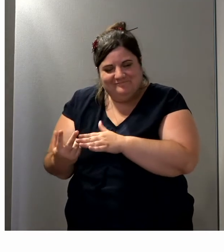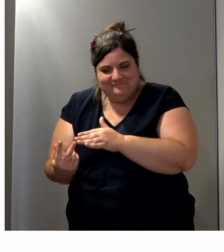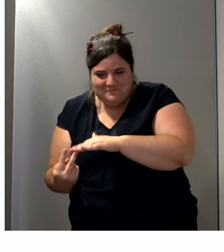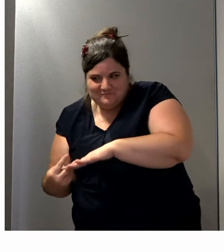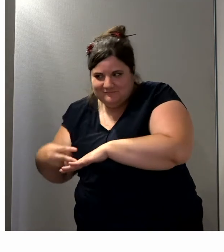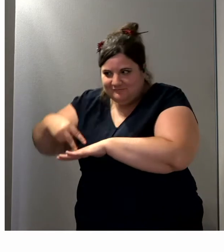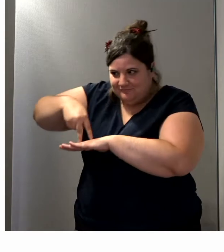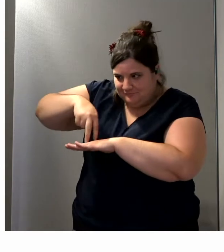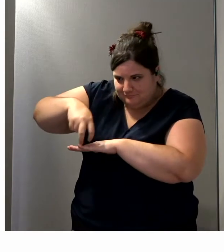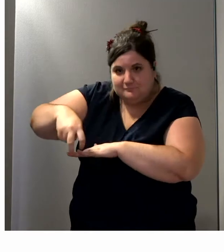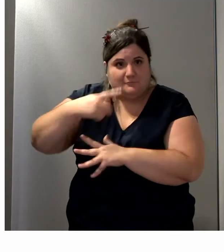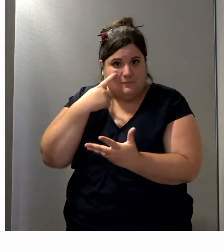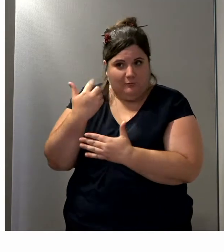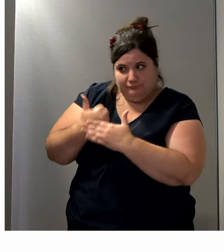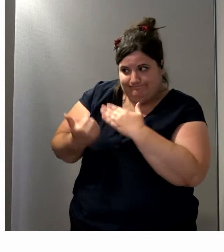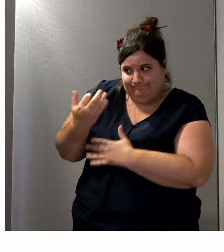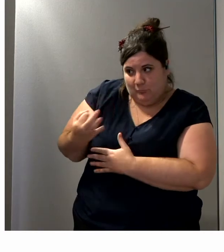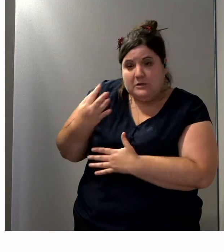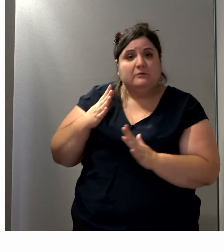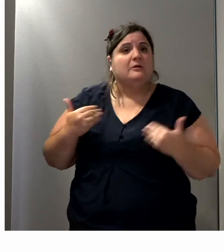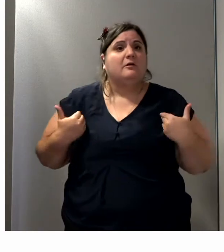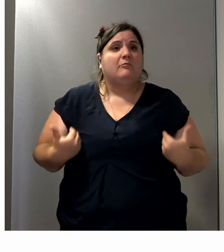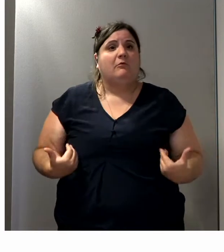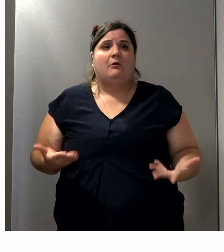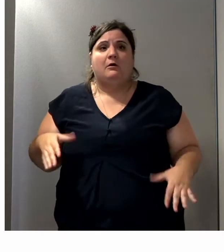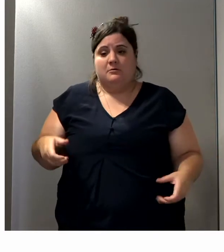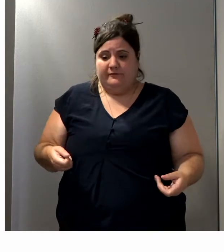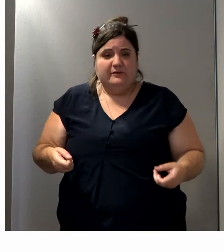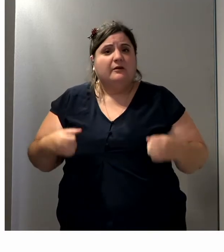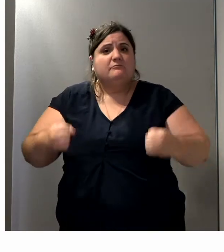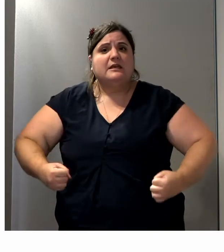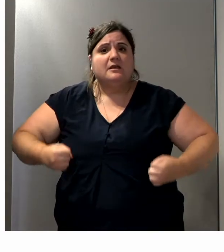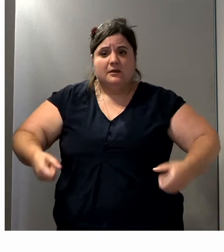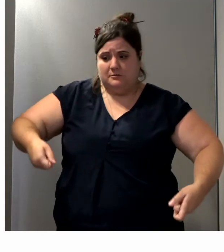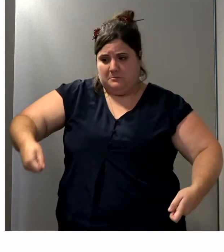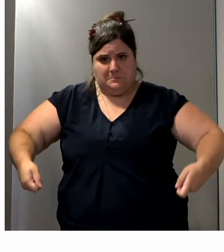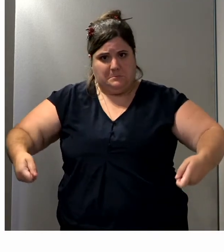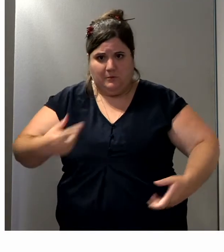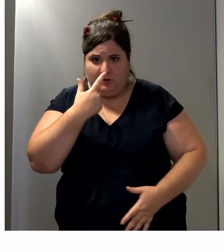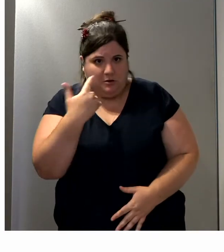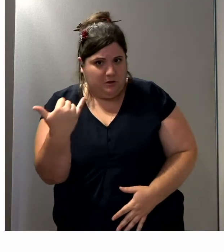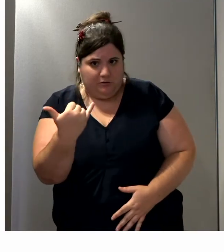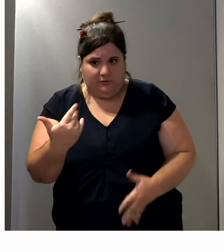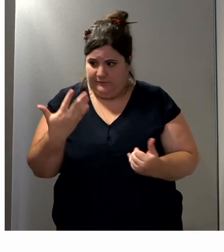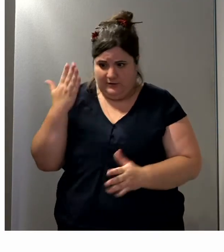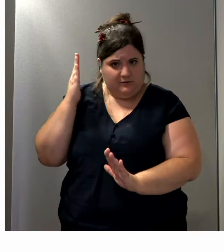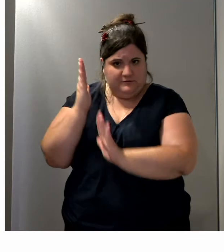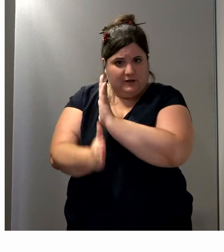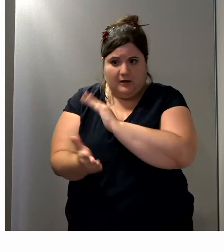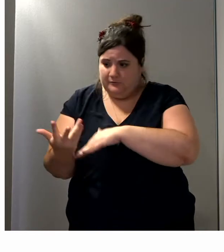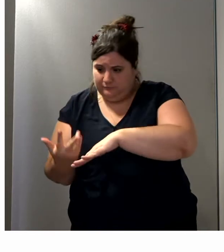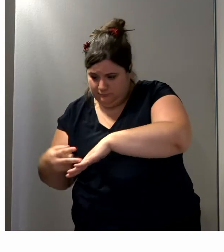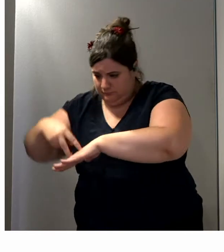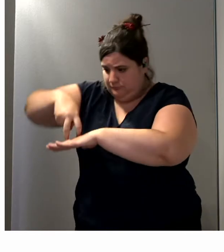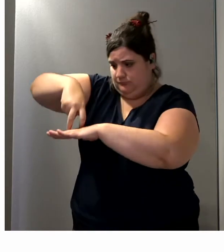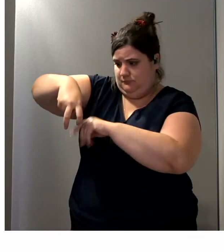main libre, c'est-à-dire que le patient qui est dedans n'a pas à s'équilibrer avec des béquilles. C'est l'exosquelette qui recrée un équilibre et une